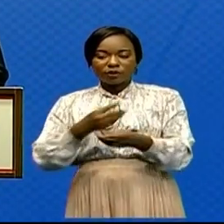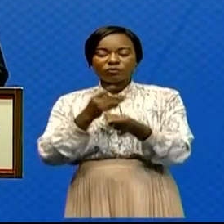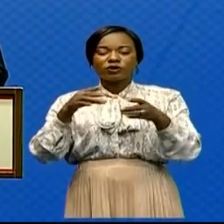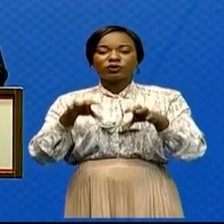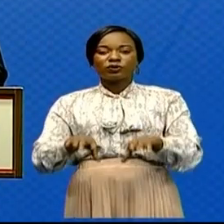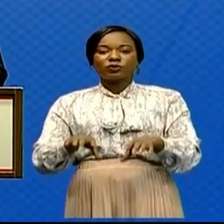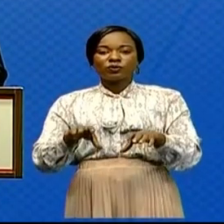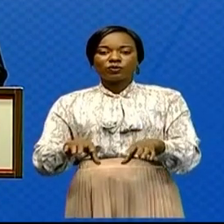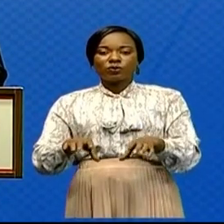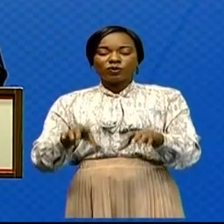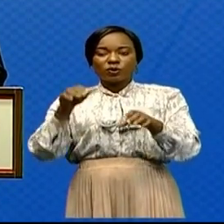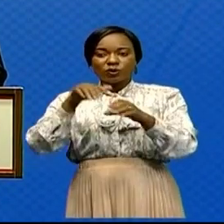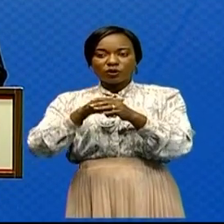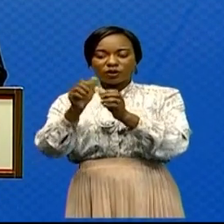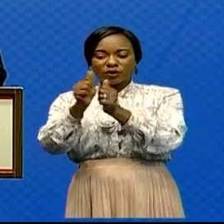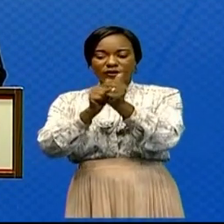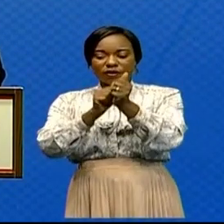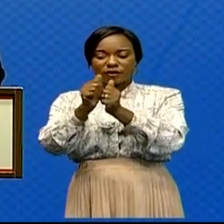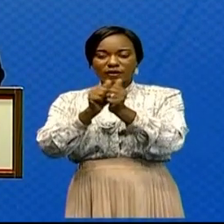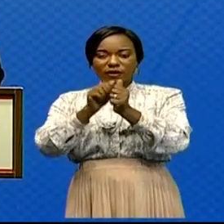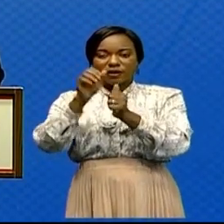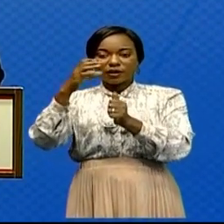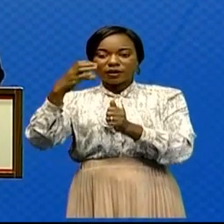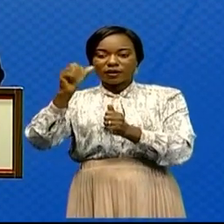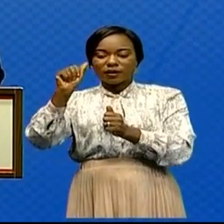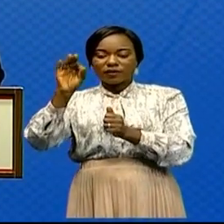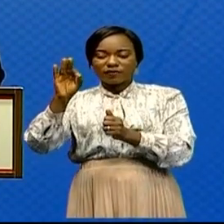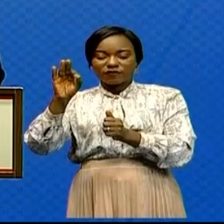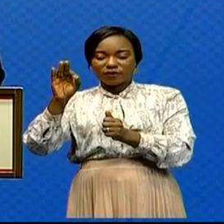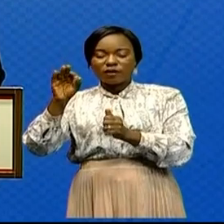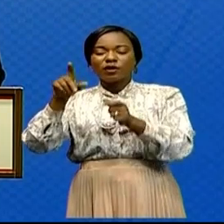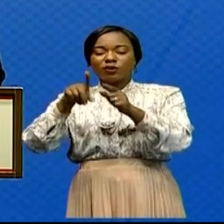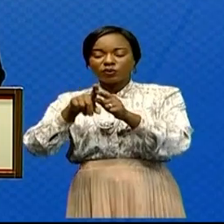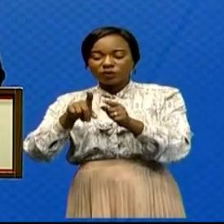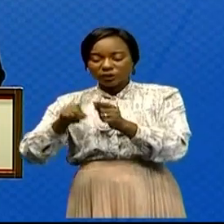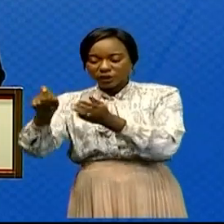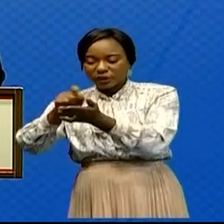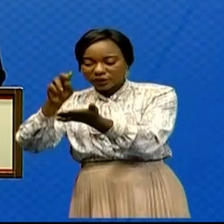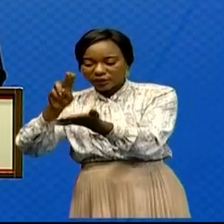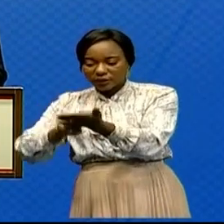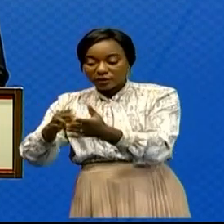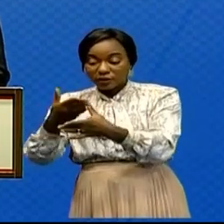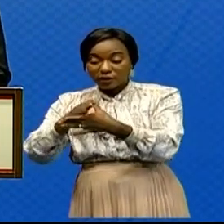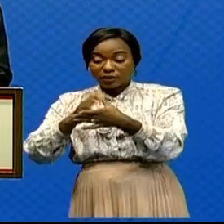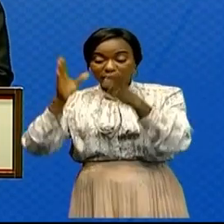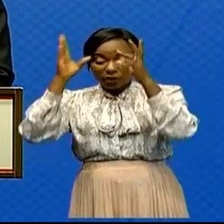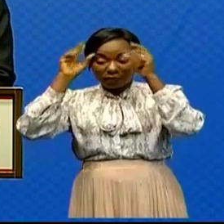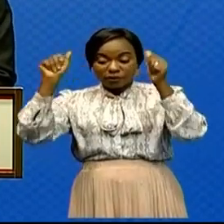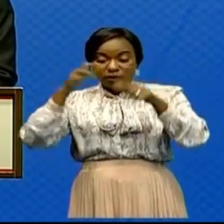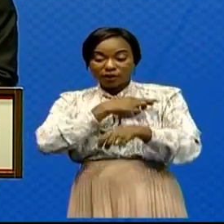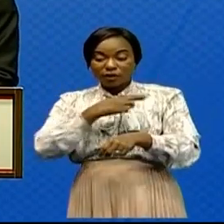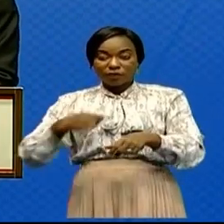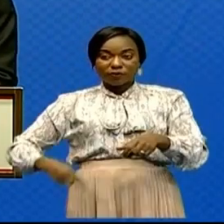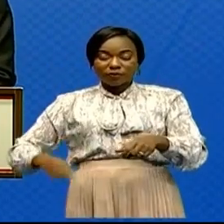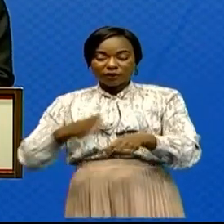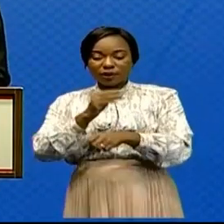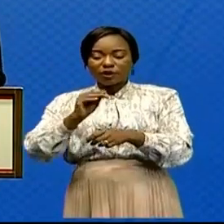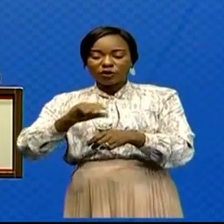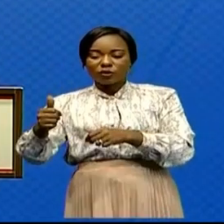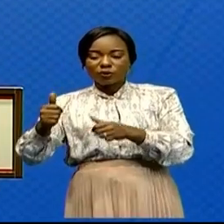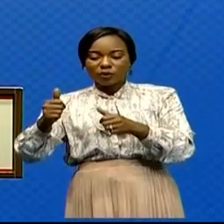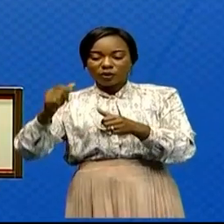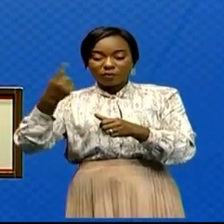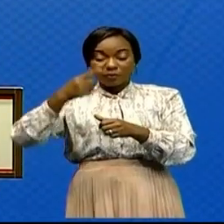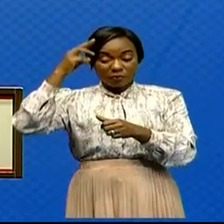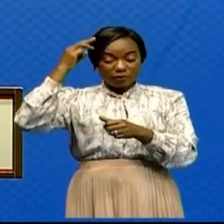'African Forest Initiative CAFI signé entre le président de la République et le premier ministre britannique pour les cinq prochaines années.